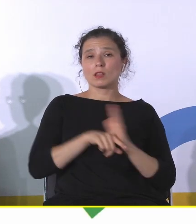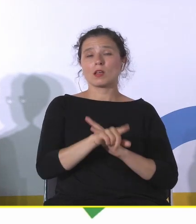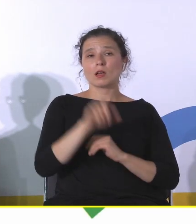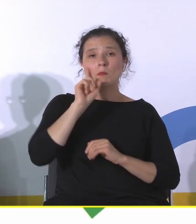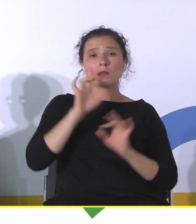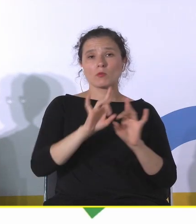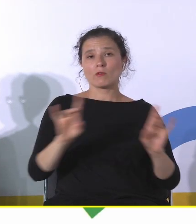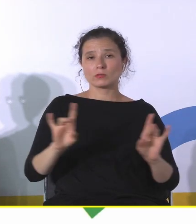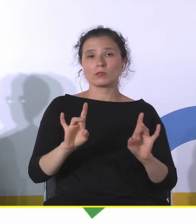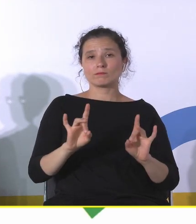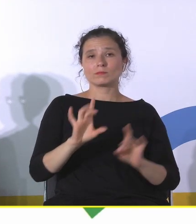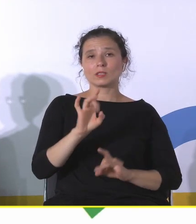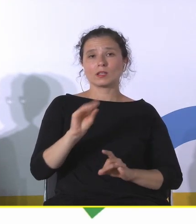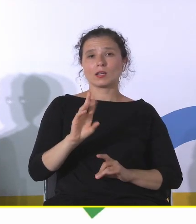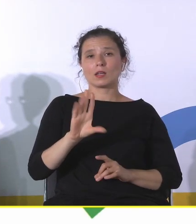Piotrowi Gerberowi.